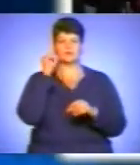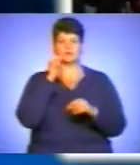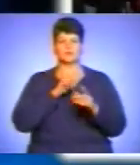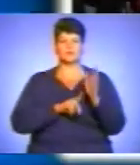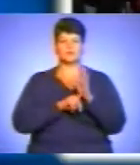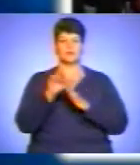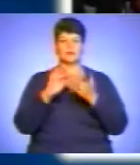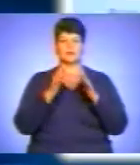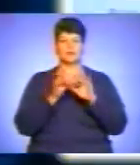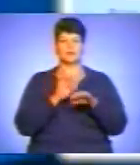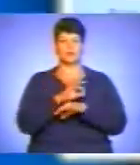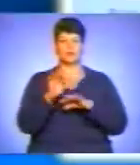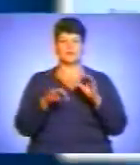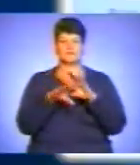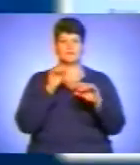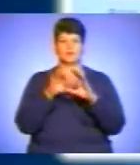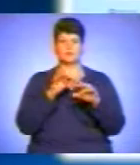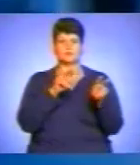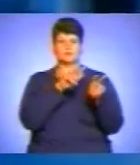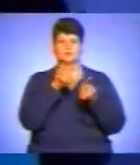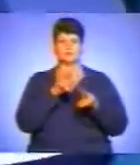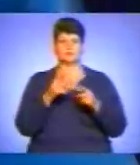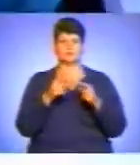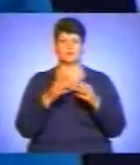інтернет-проект із виборчого всеобучу громадян.